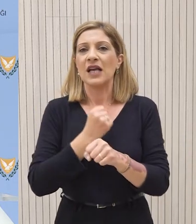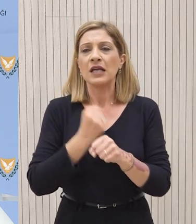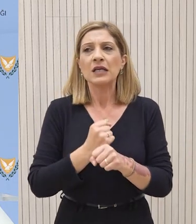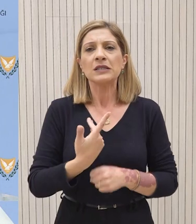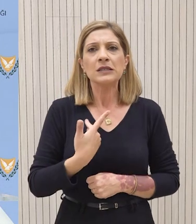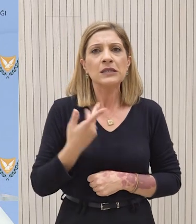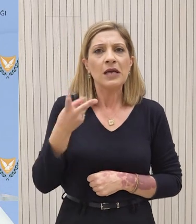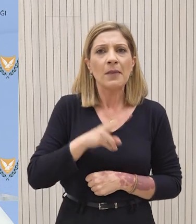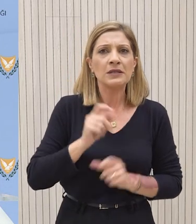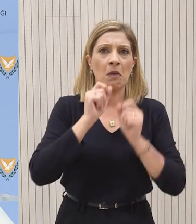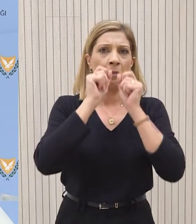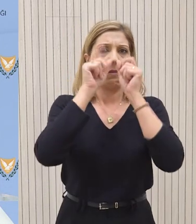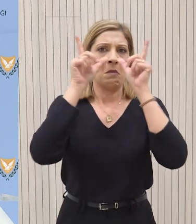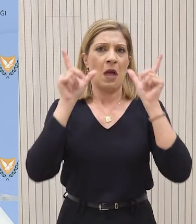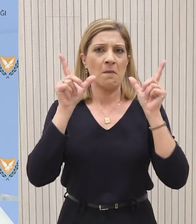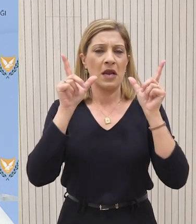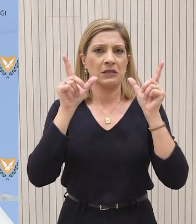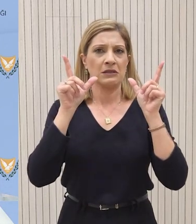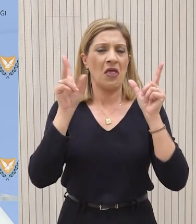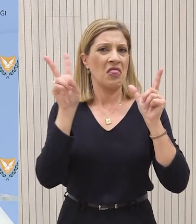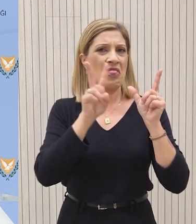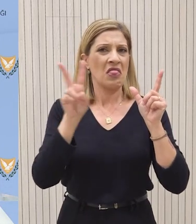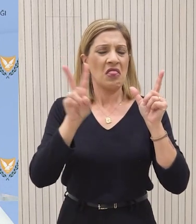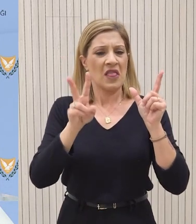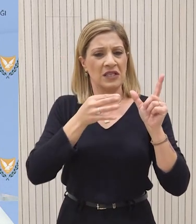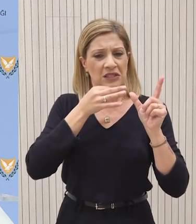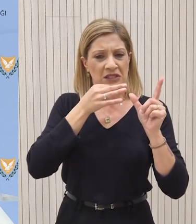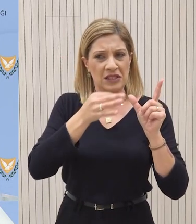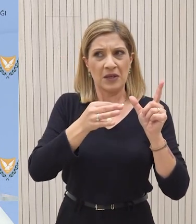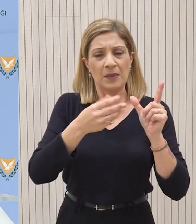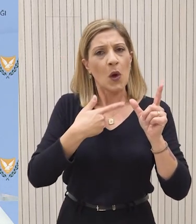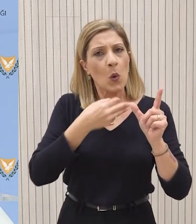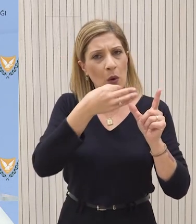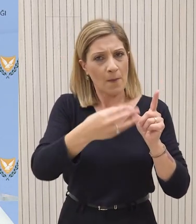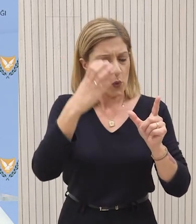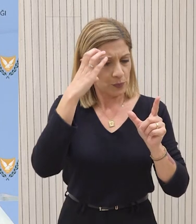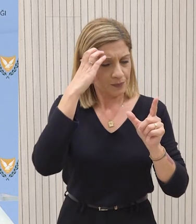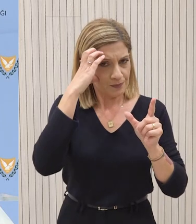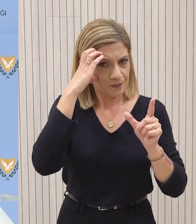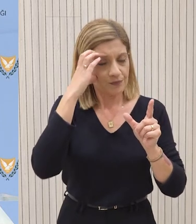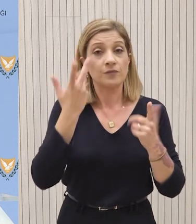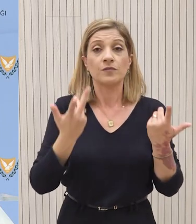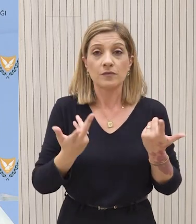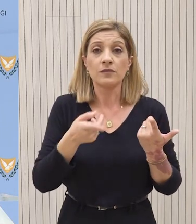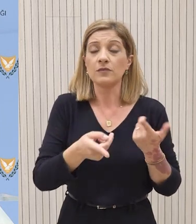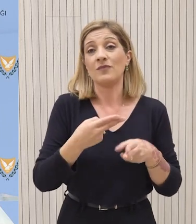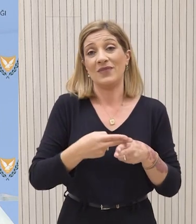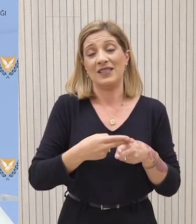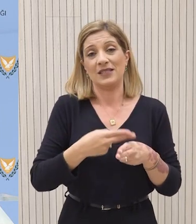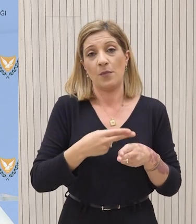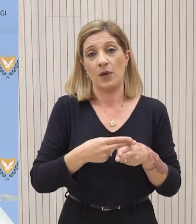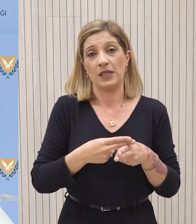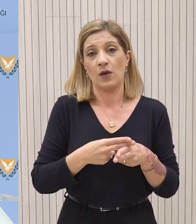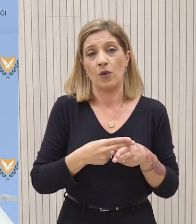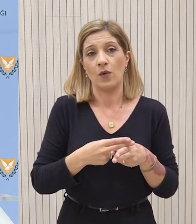προκαλέσει η έκπληξη διατοποθέτηση του Δημοκρατικού Συναγερμού να κάνω κάποιες υπενθυμίσεις και οι επισημάνες τις οποίες θεωρώ ότι είναι σημαντικές.